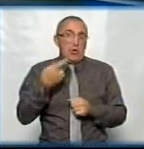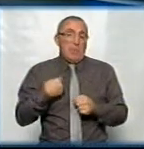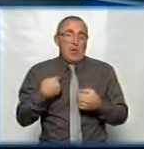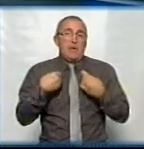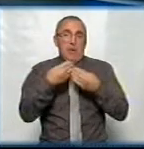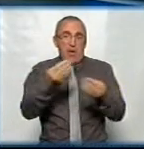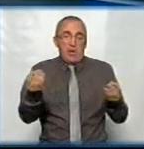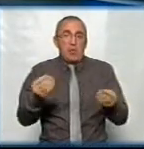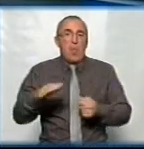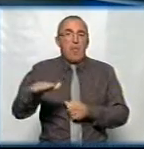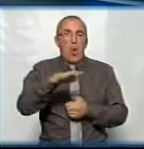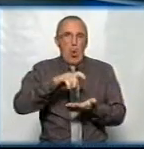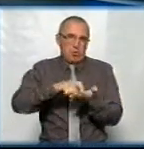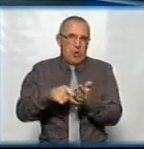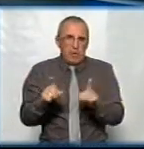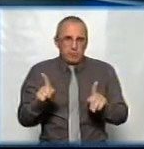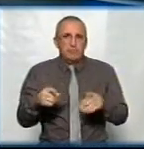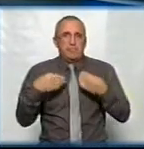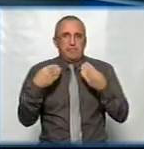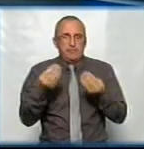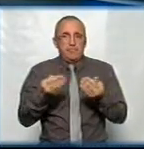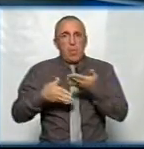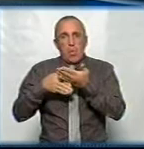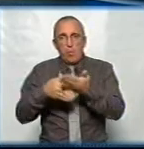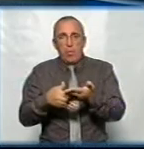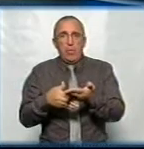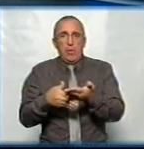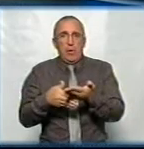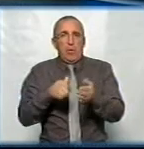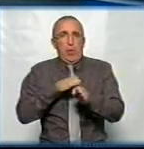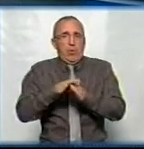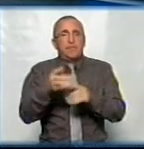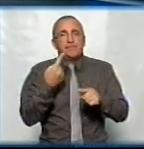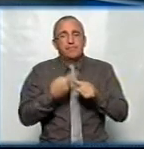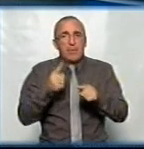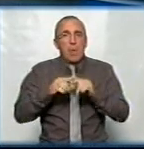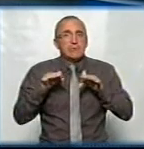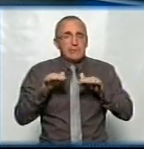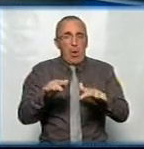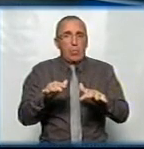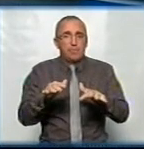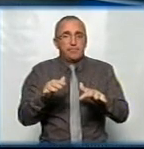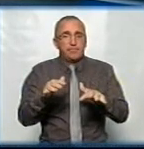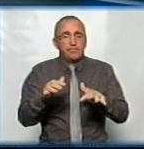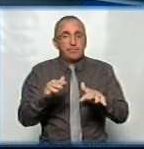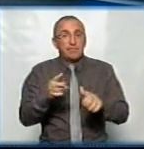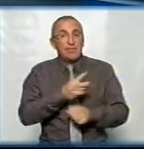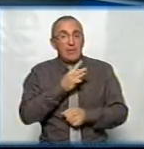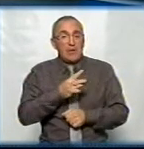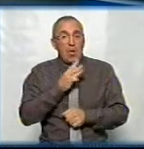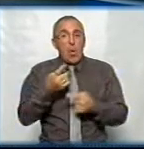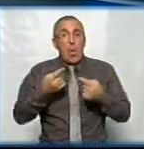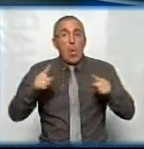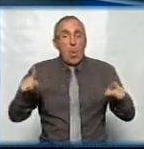площадку йому, ми допомогли в проведенні цього заходу. Але ініціювали,